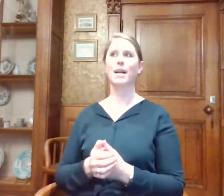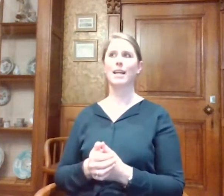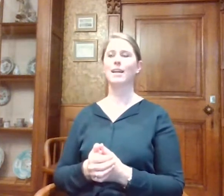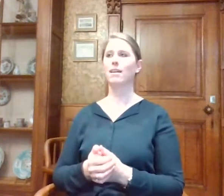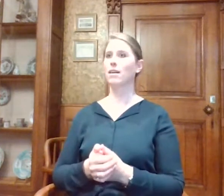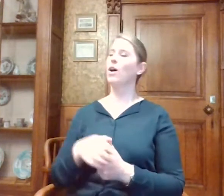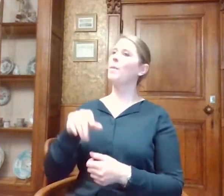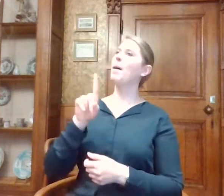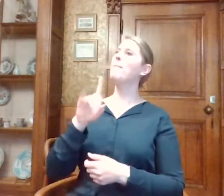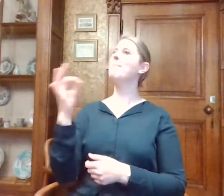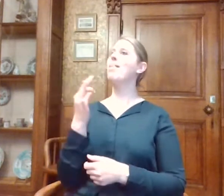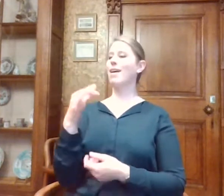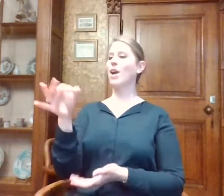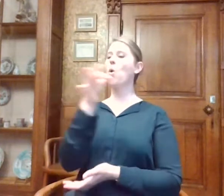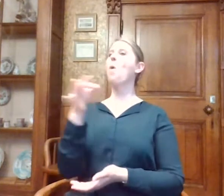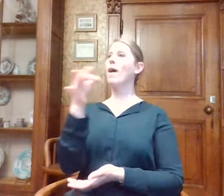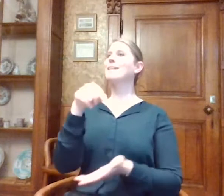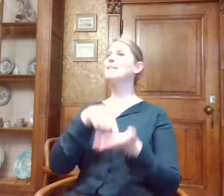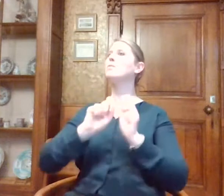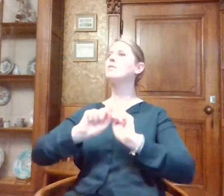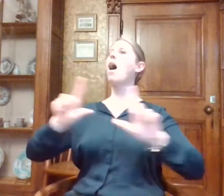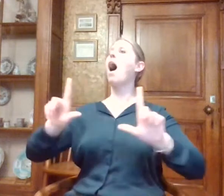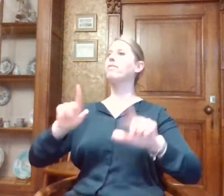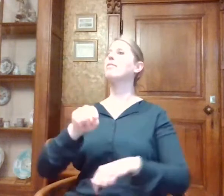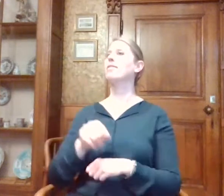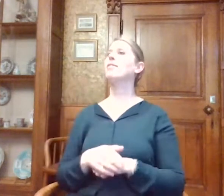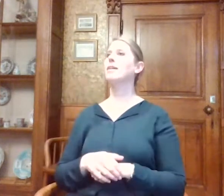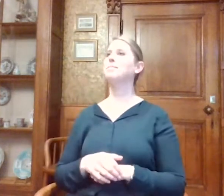dus eigenlijk altijd wel zorgen dat je locatie opstaat dan op je gsm.